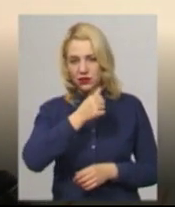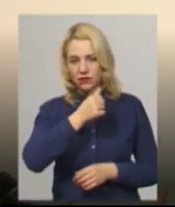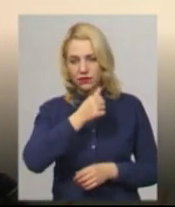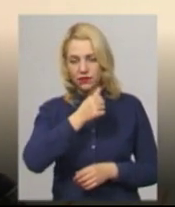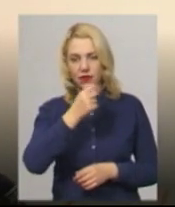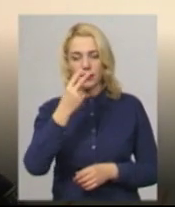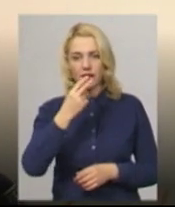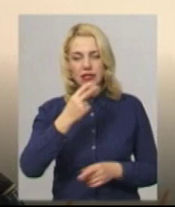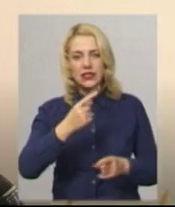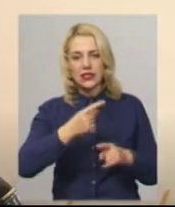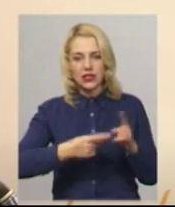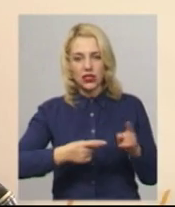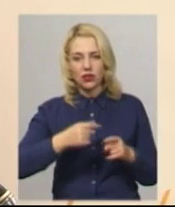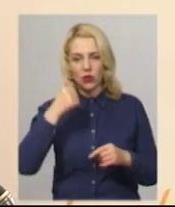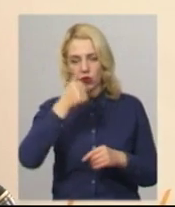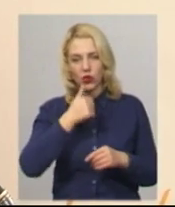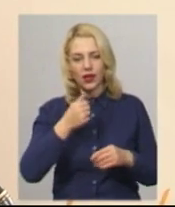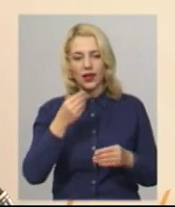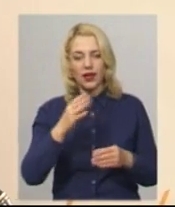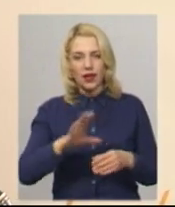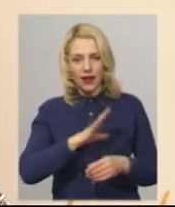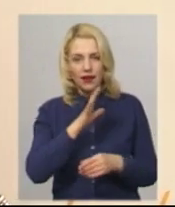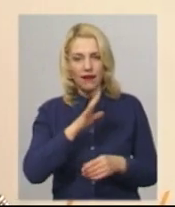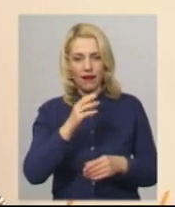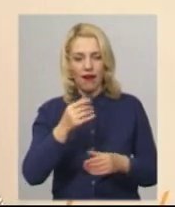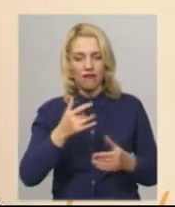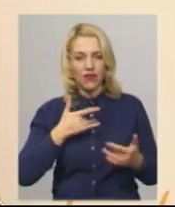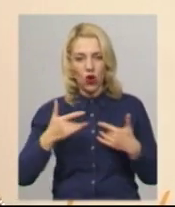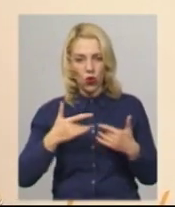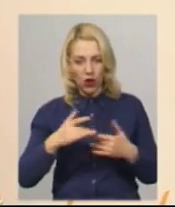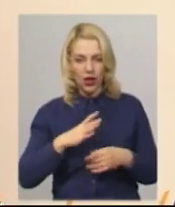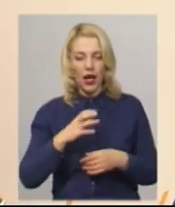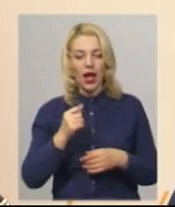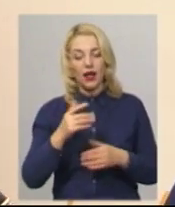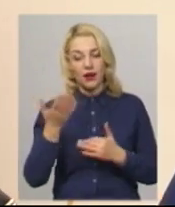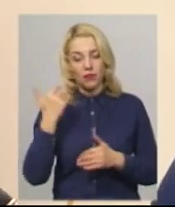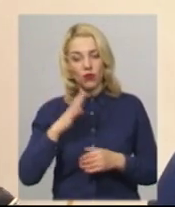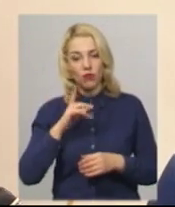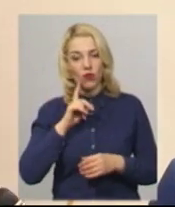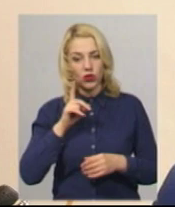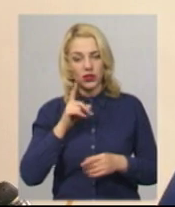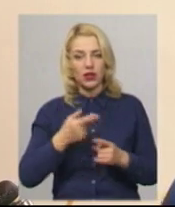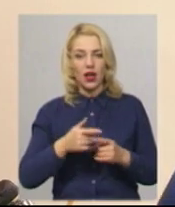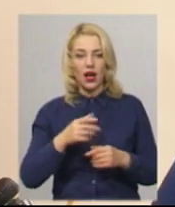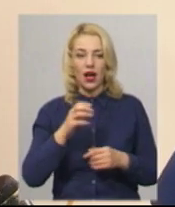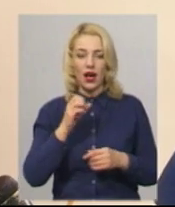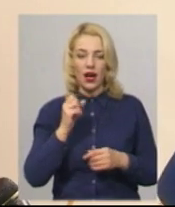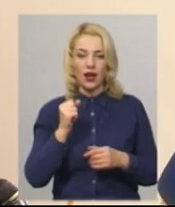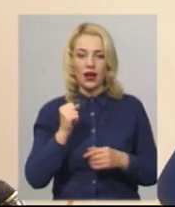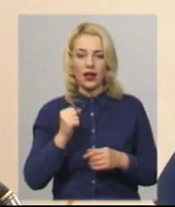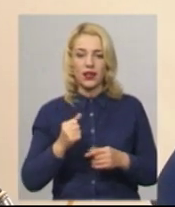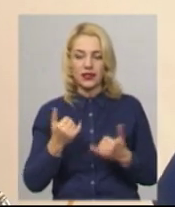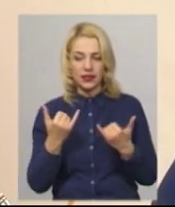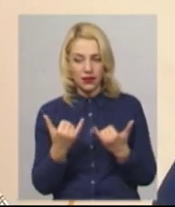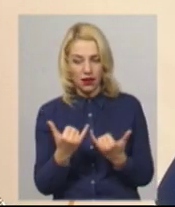лишком років тому грав цю роль. І він був ще тоді молодий, хоча грав літньою людиною зараз. Коли